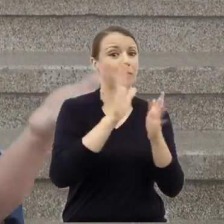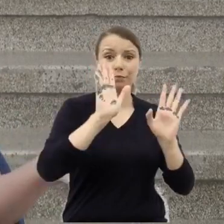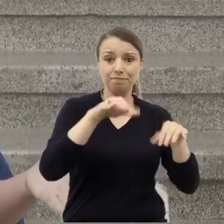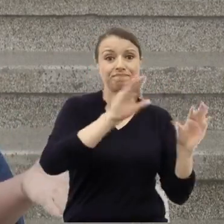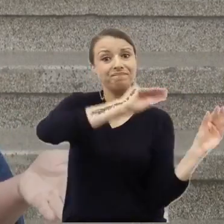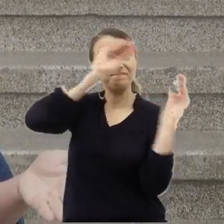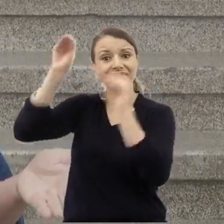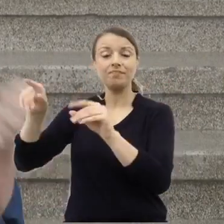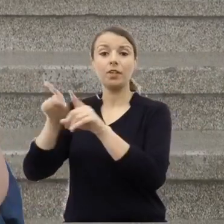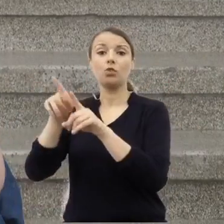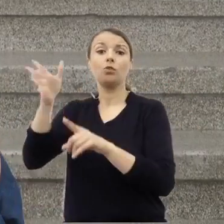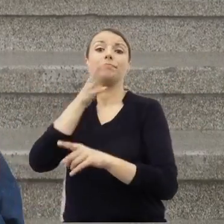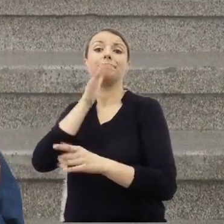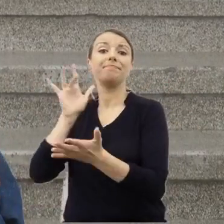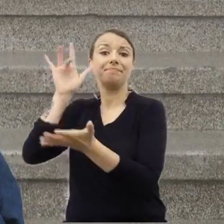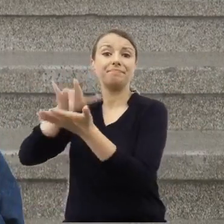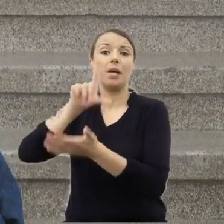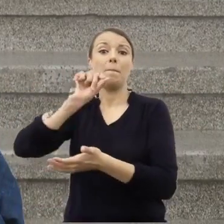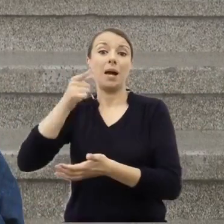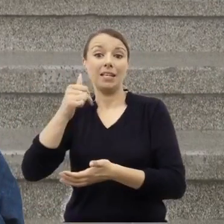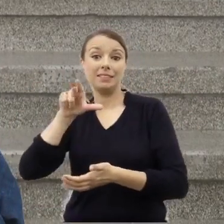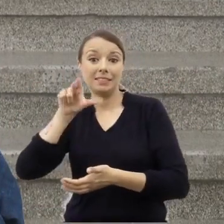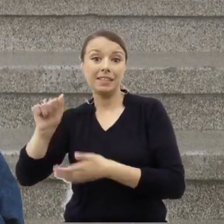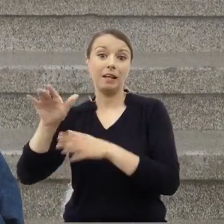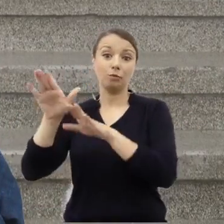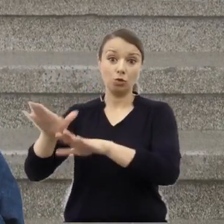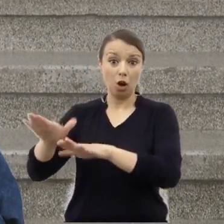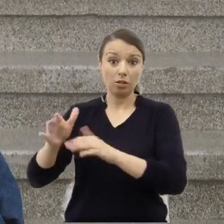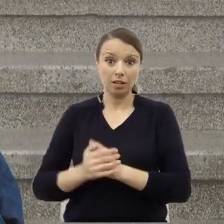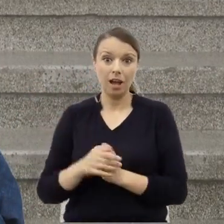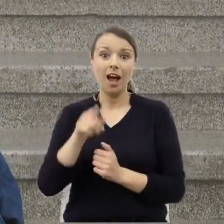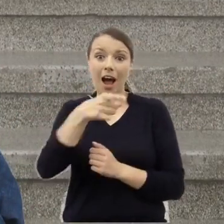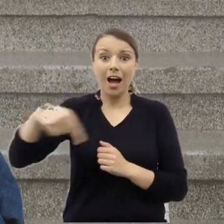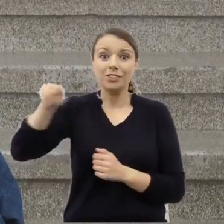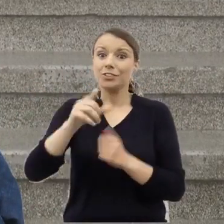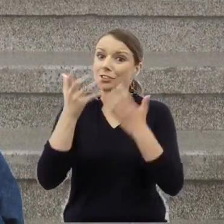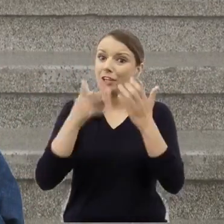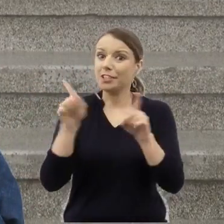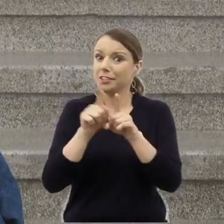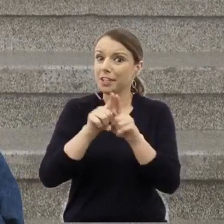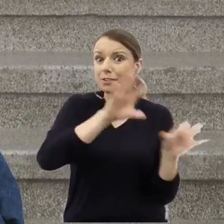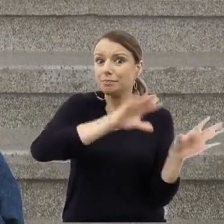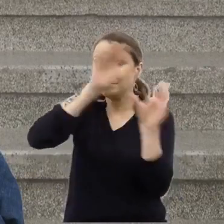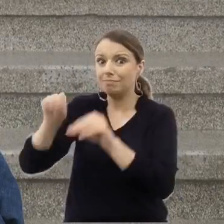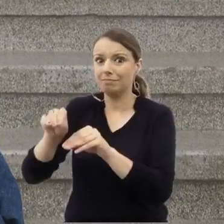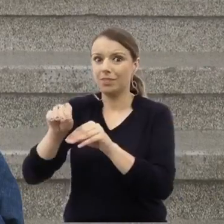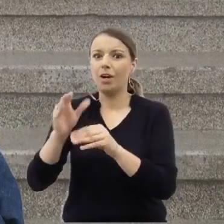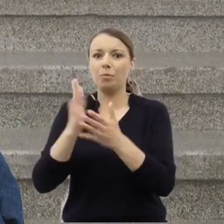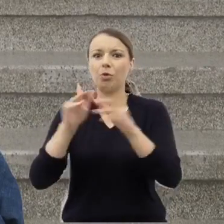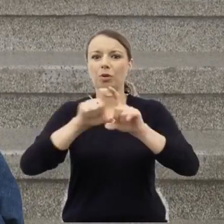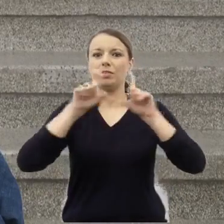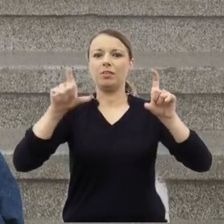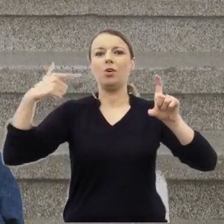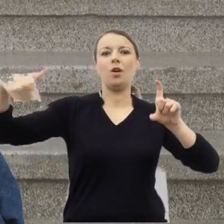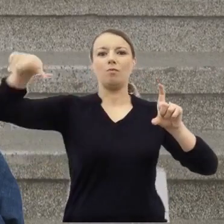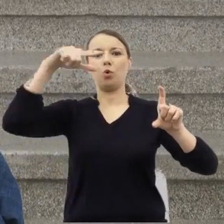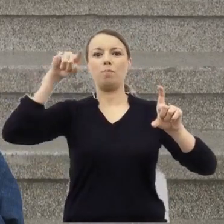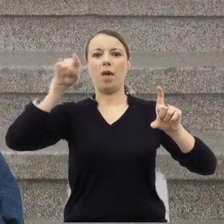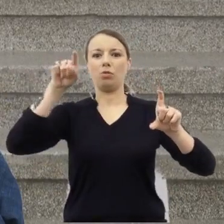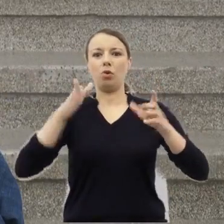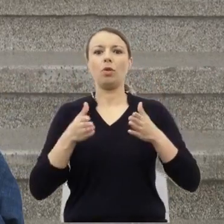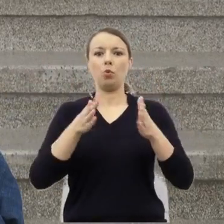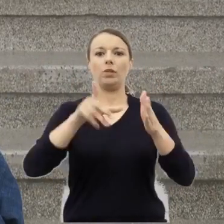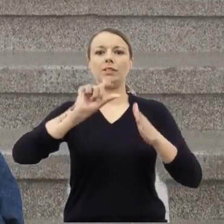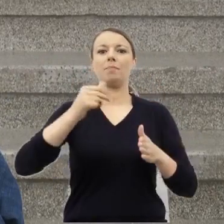też do Palestyny, trafią. To jest drugie piętro Plant 7. Na